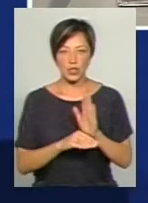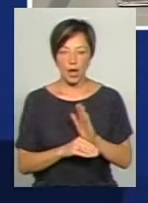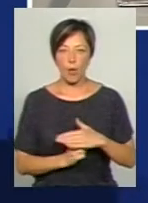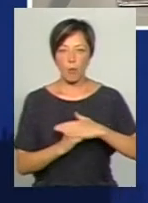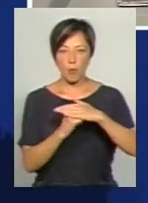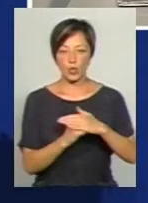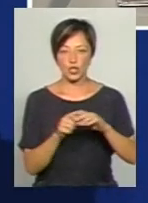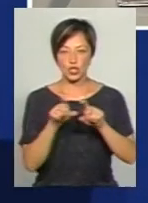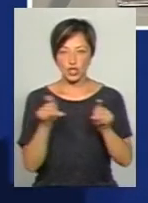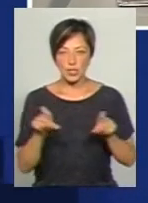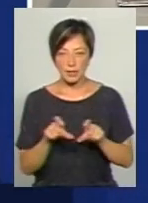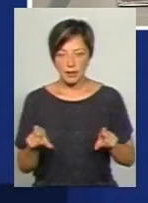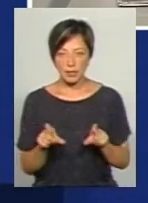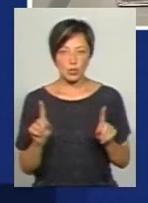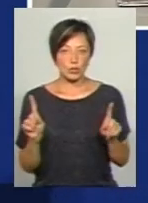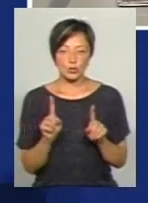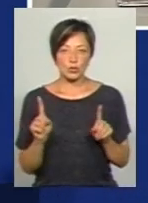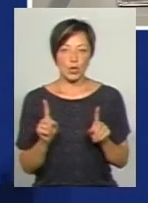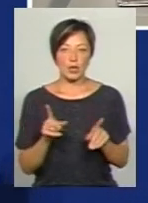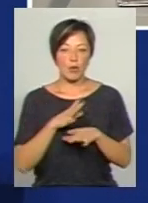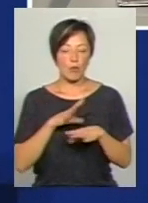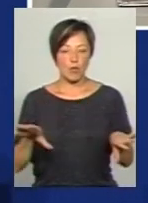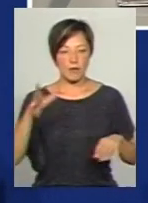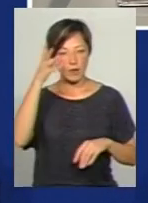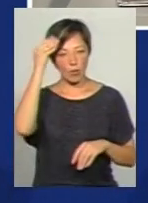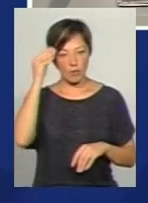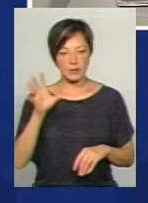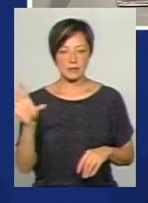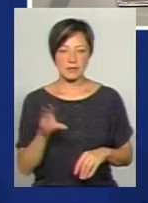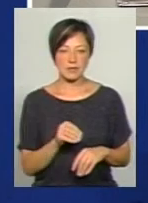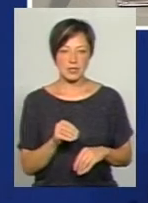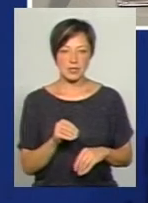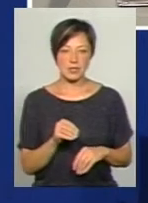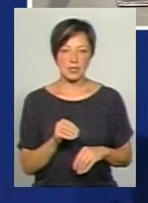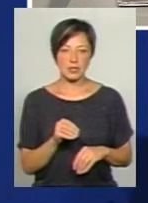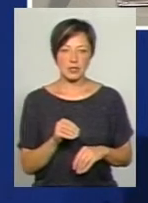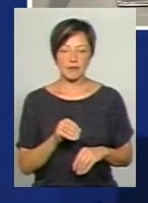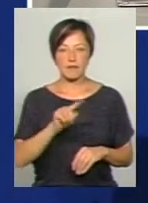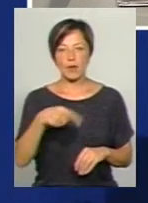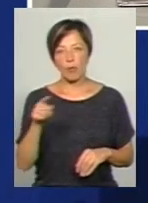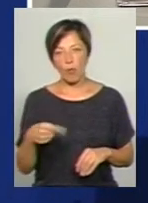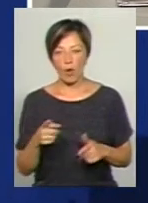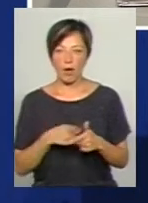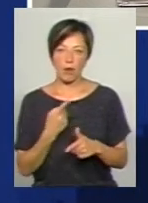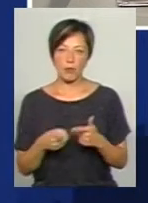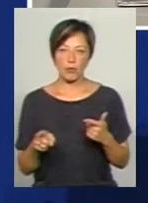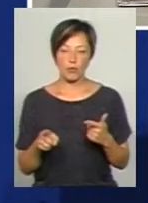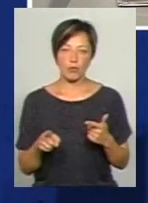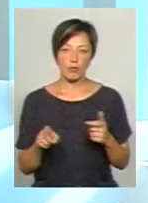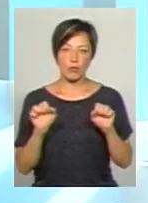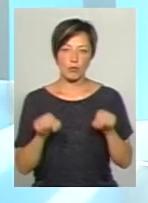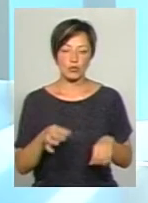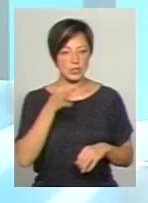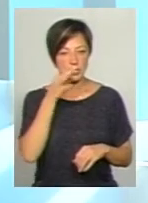шкіл, що не були враховані всі там вимоги, або навіть, можна так